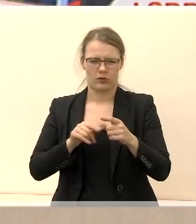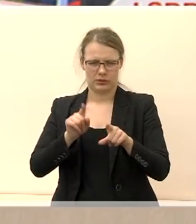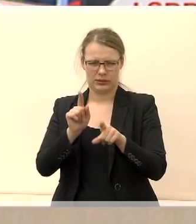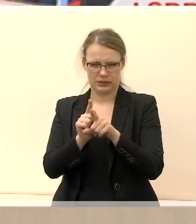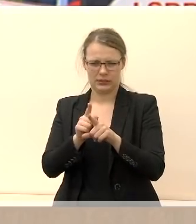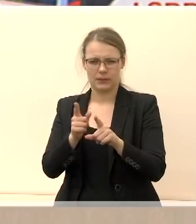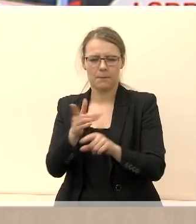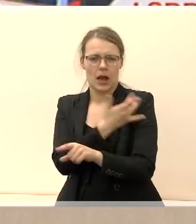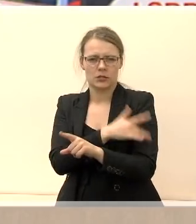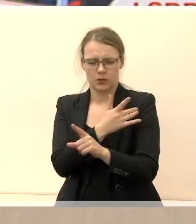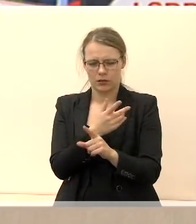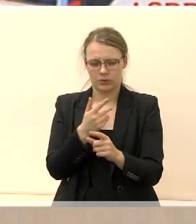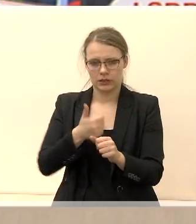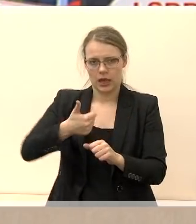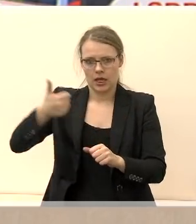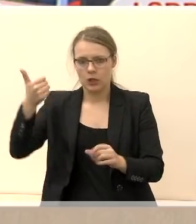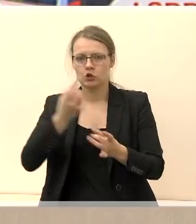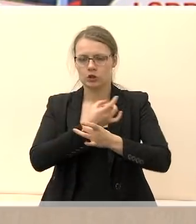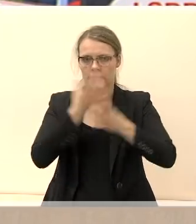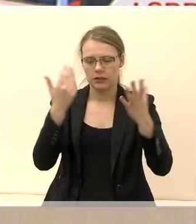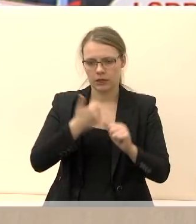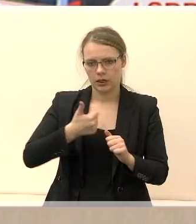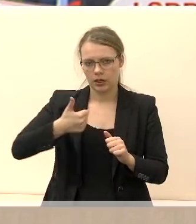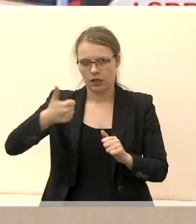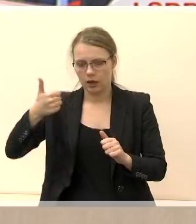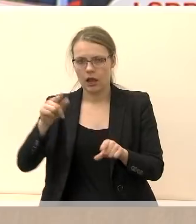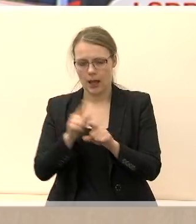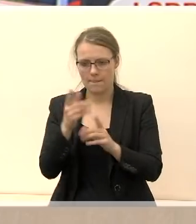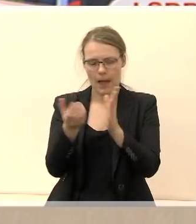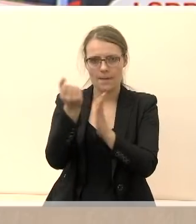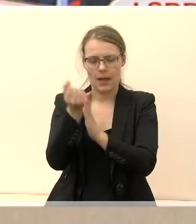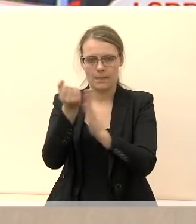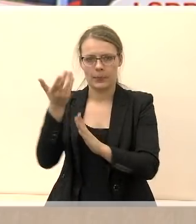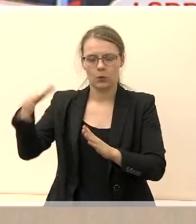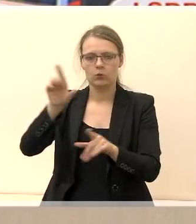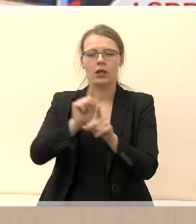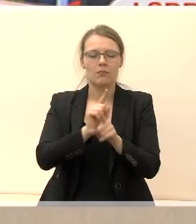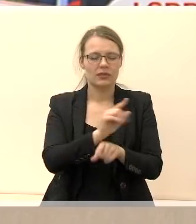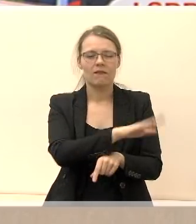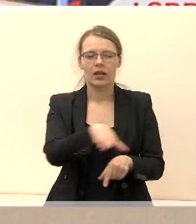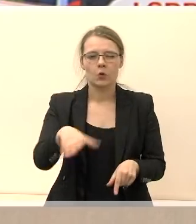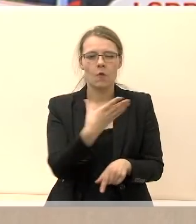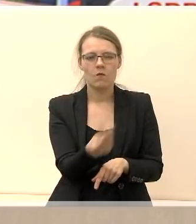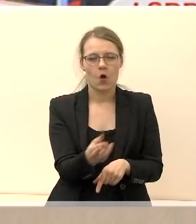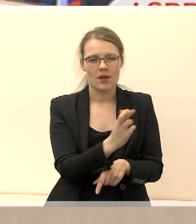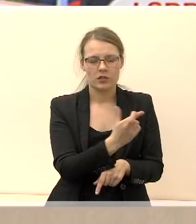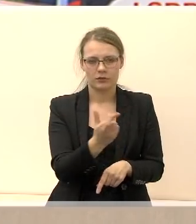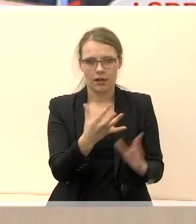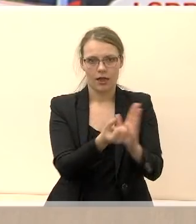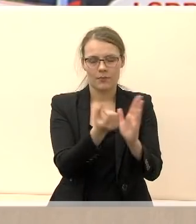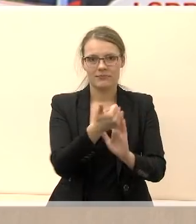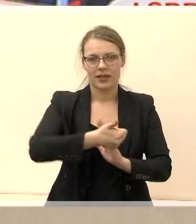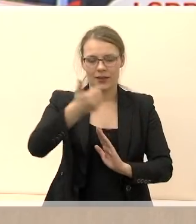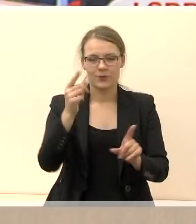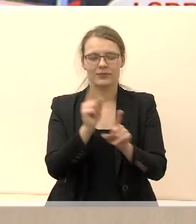sveikataus apsauga. Švietimas rodo vis naujus pasiekimus ir vaikų rezultatai. Gražėja ir pačiaus